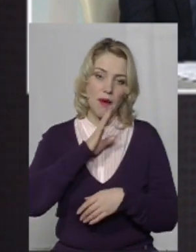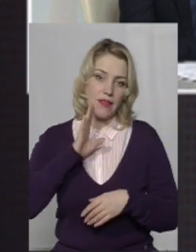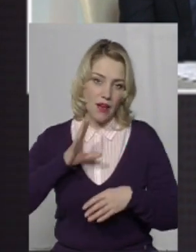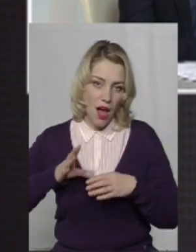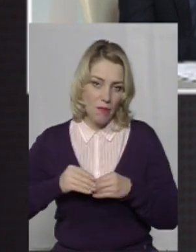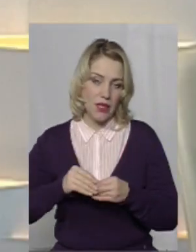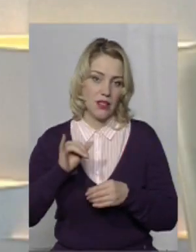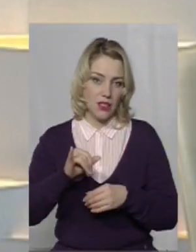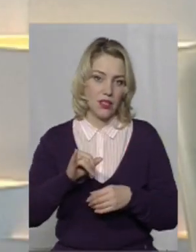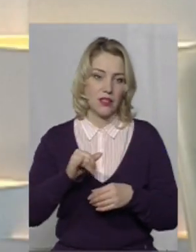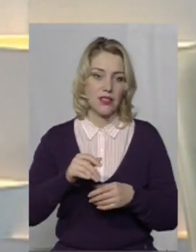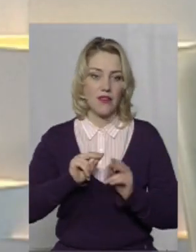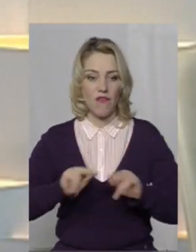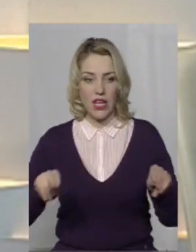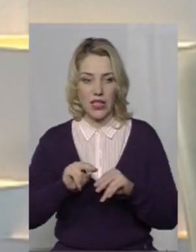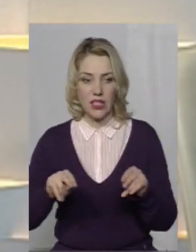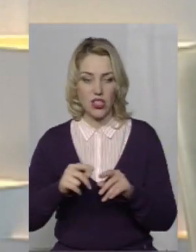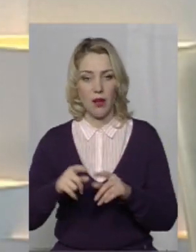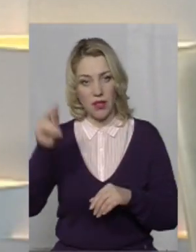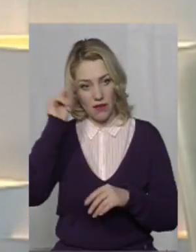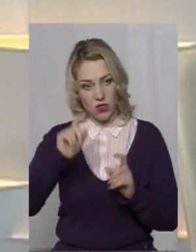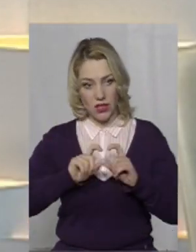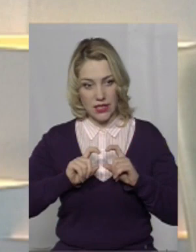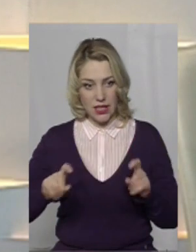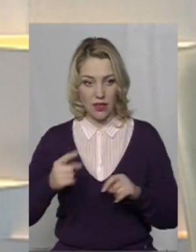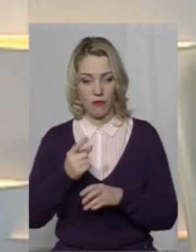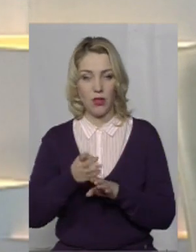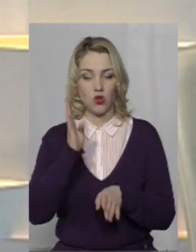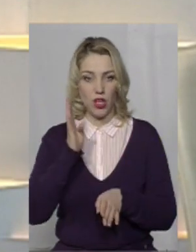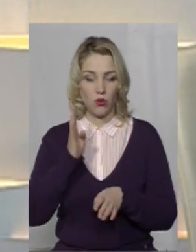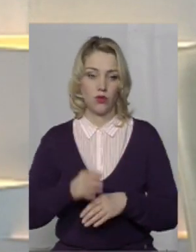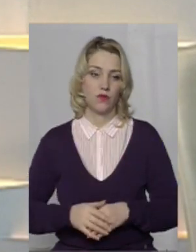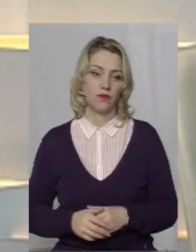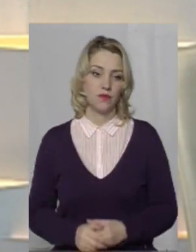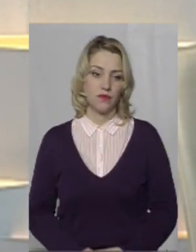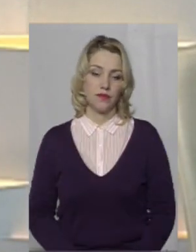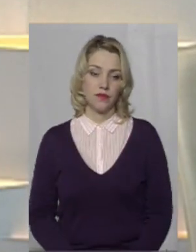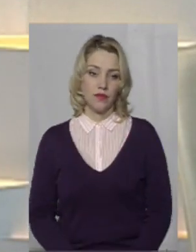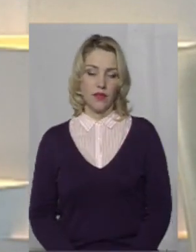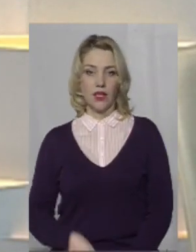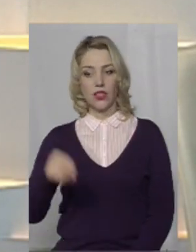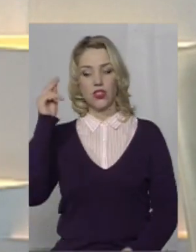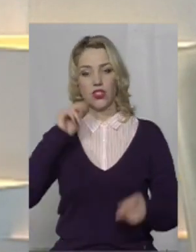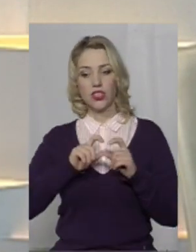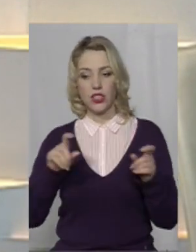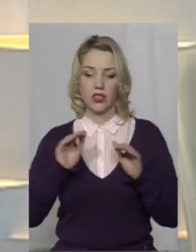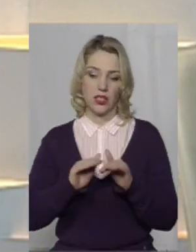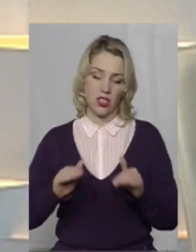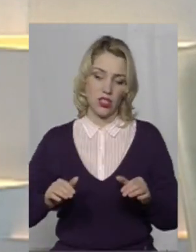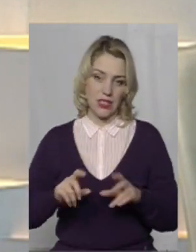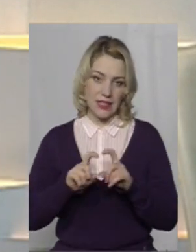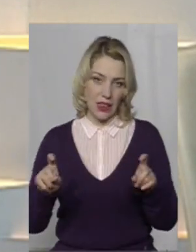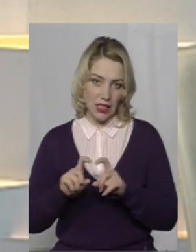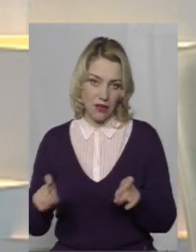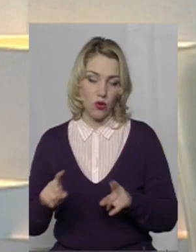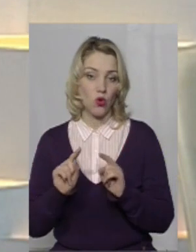саме викладачами тих навчальних закладів, в першу чергу шкіл, дитячих садків і так